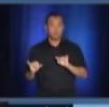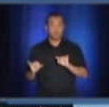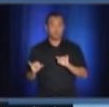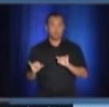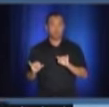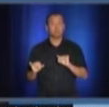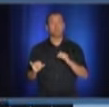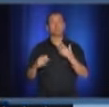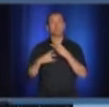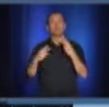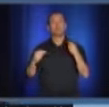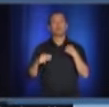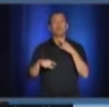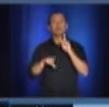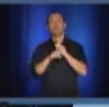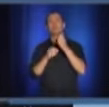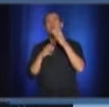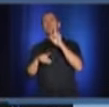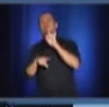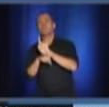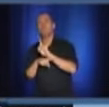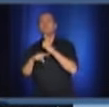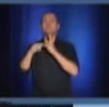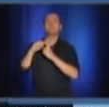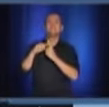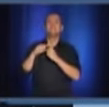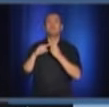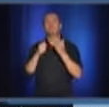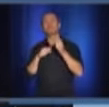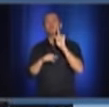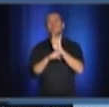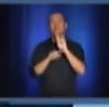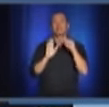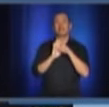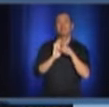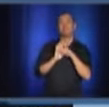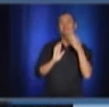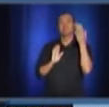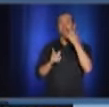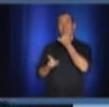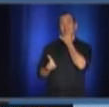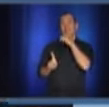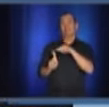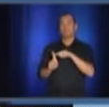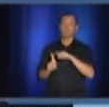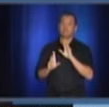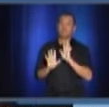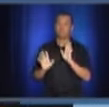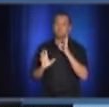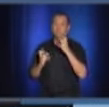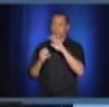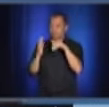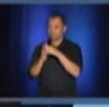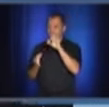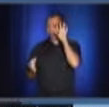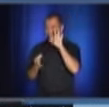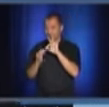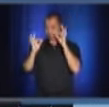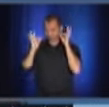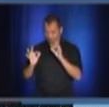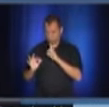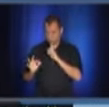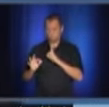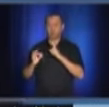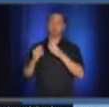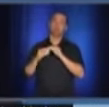de faux négatifs. Et on sait que ces tests-là, commerciaux, même s'ils peuvent être utiles dans certains contextes, ne sont pas à la hauteur de